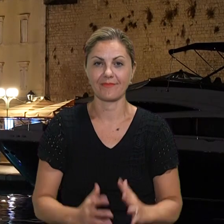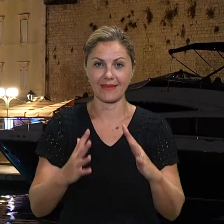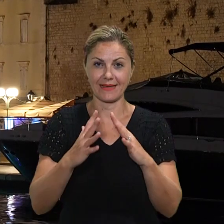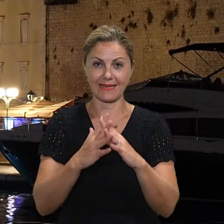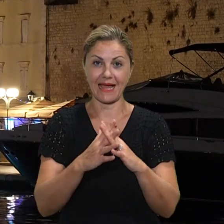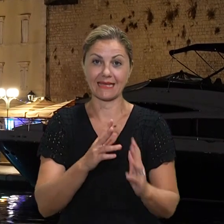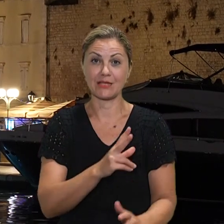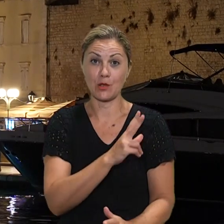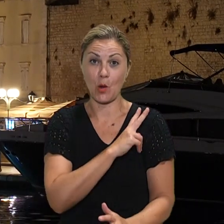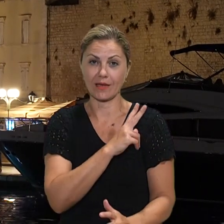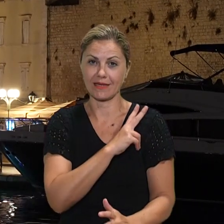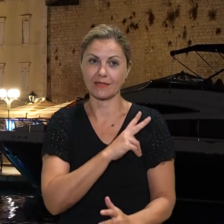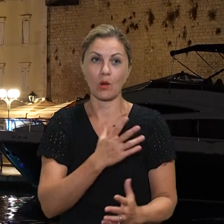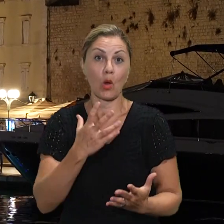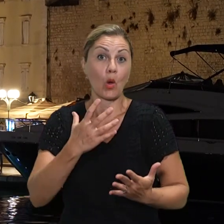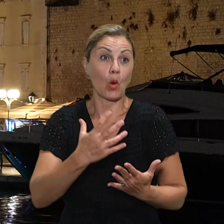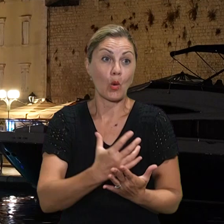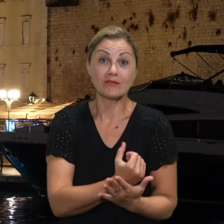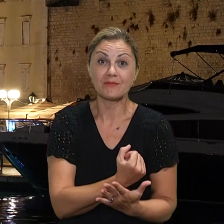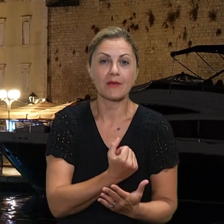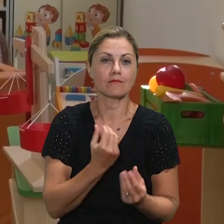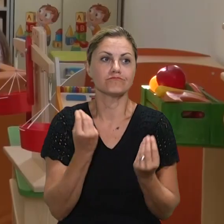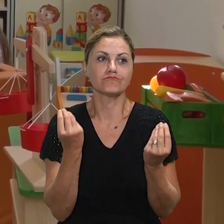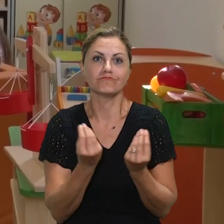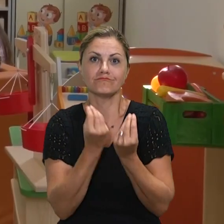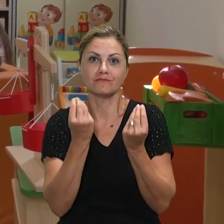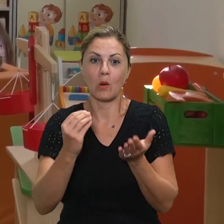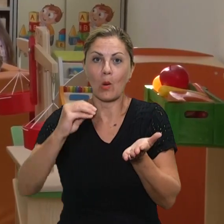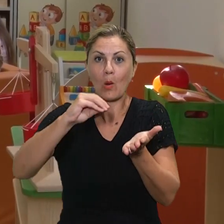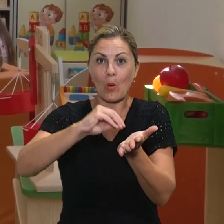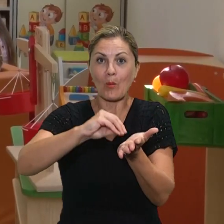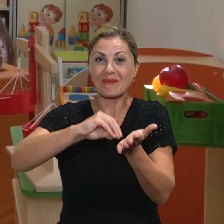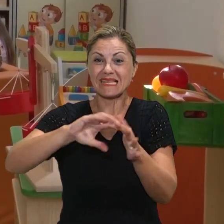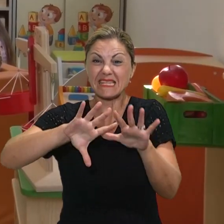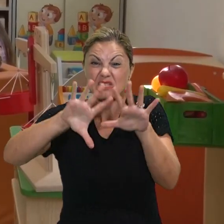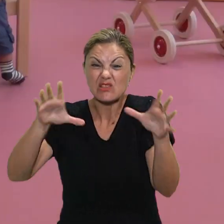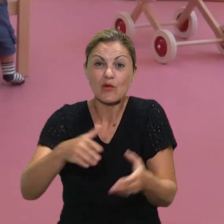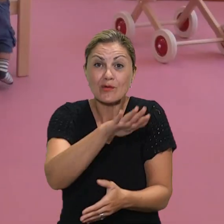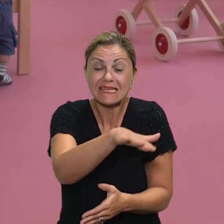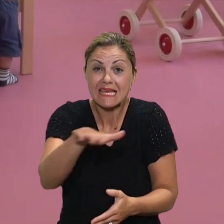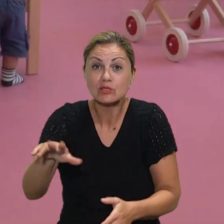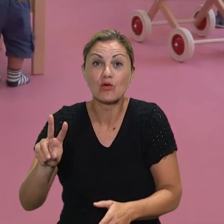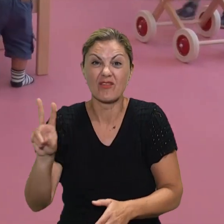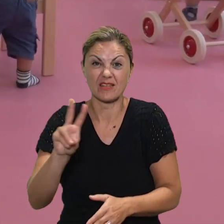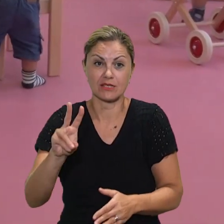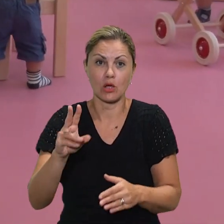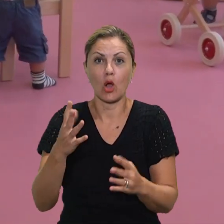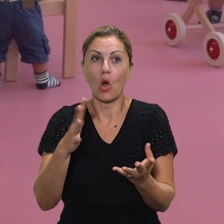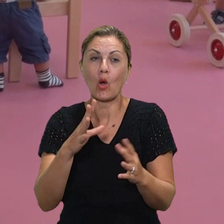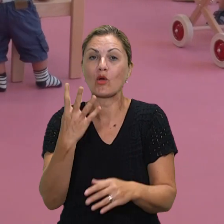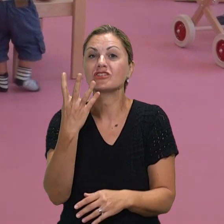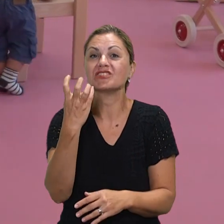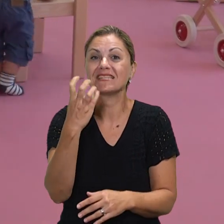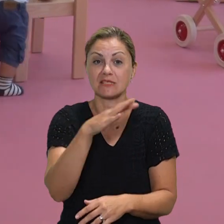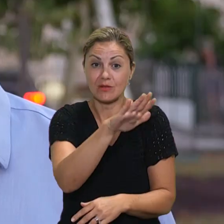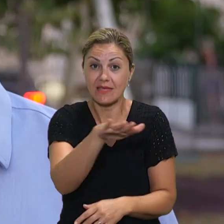Grad Strogir uspio ono što mnogim gradovima nije pošlo za rukom. A to je upisati svu djecu vrtić. Njih četiri stotinjak.